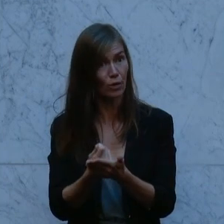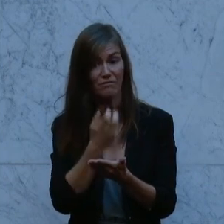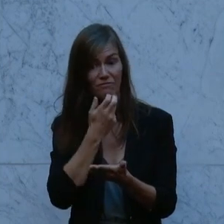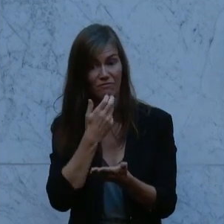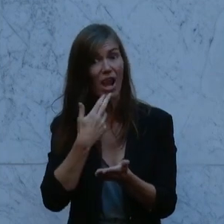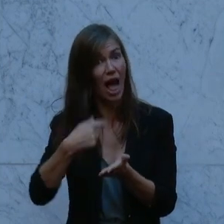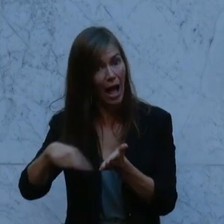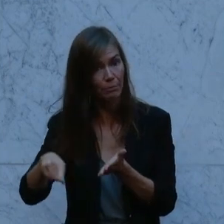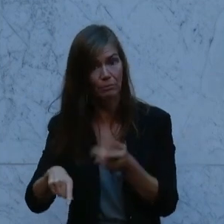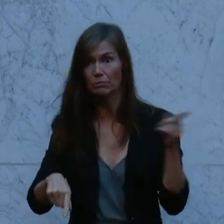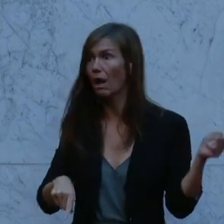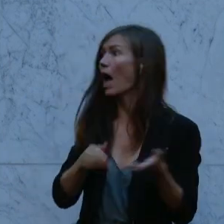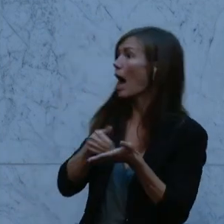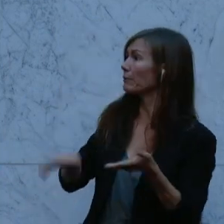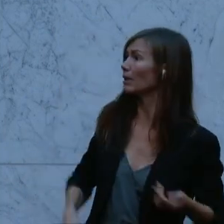Sie, warum haben Sie das gemacht?